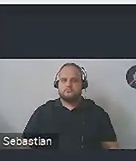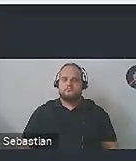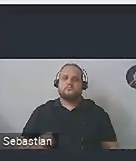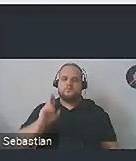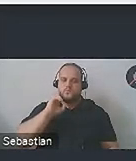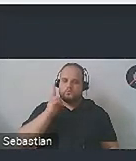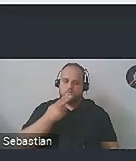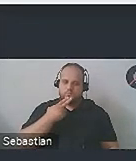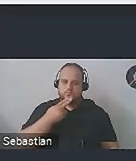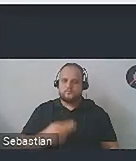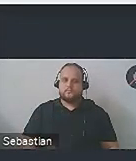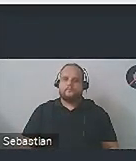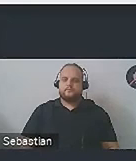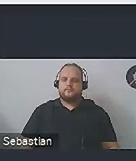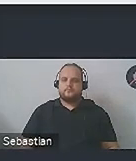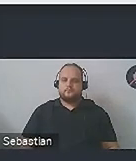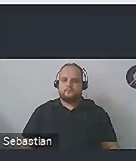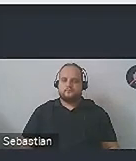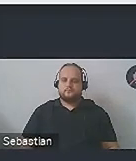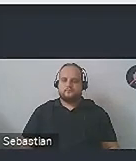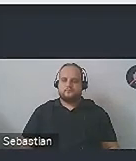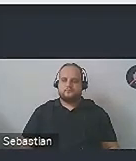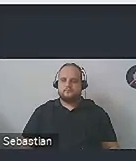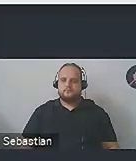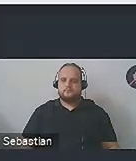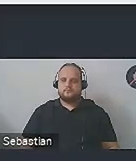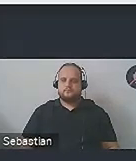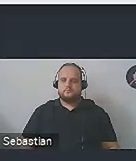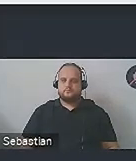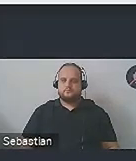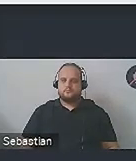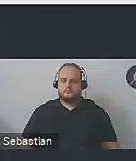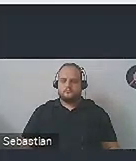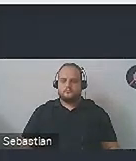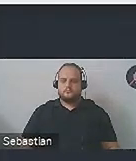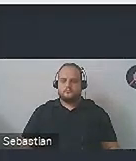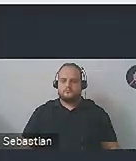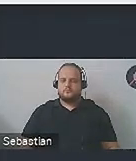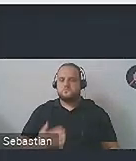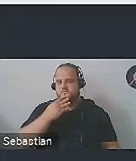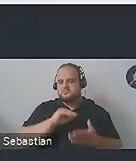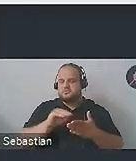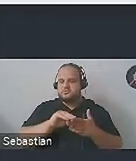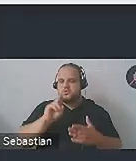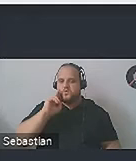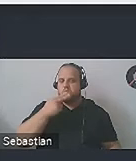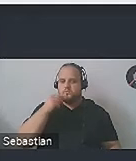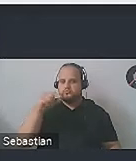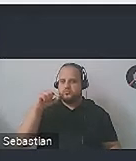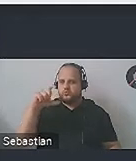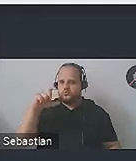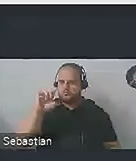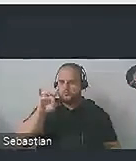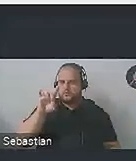Głusi. Ciekawostka, głusi często się pisze z dużej litery, bo to jest traktowane jako